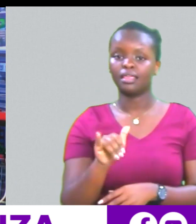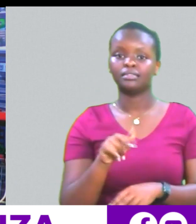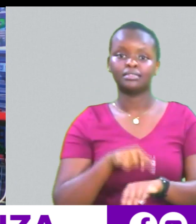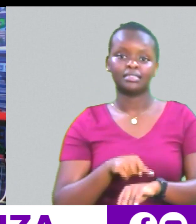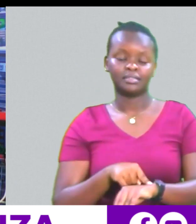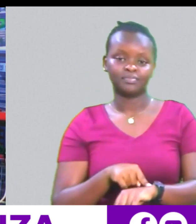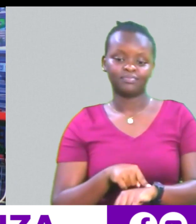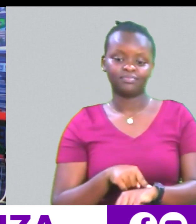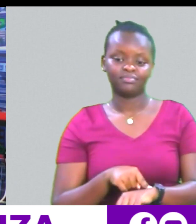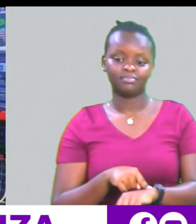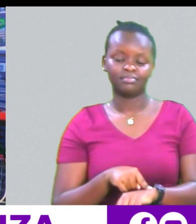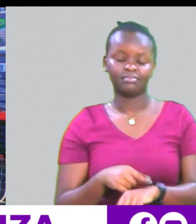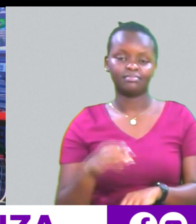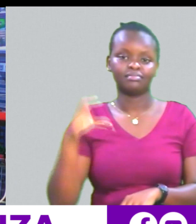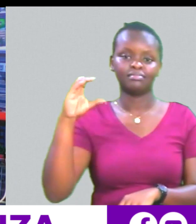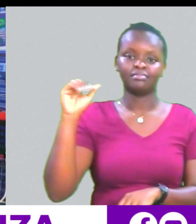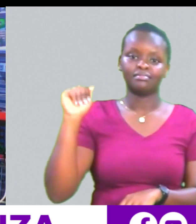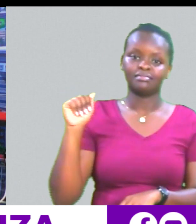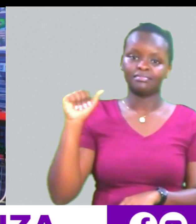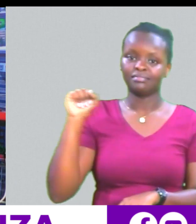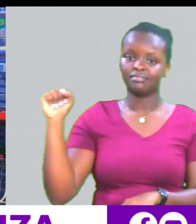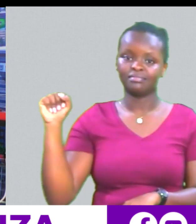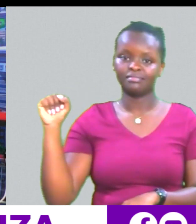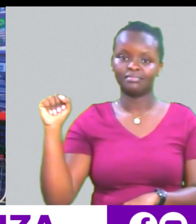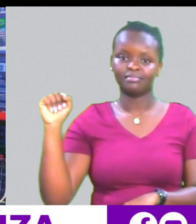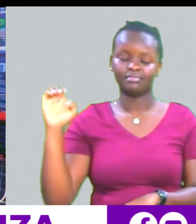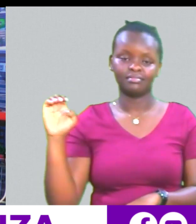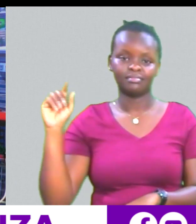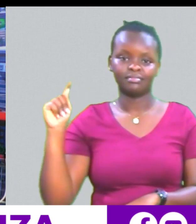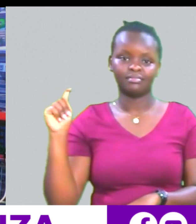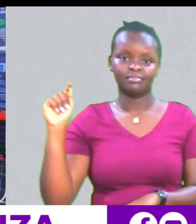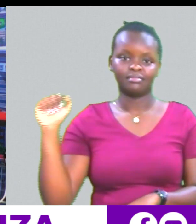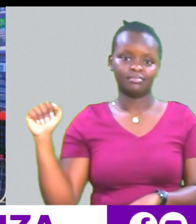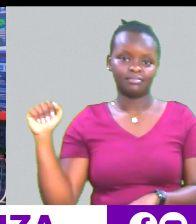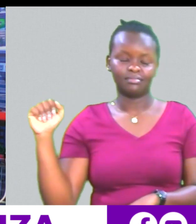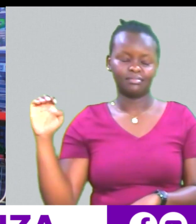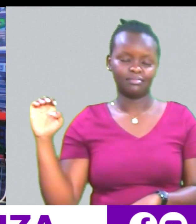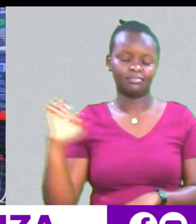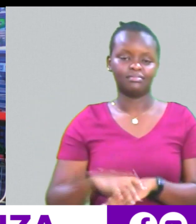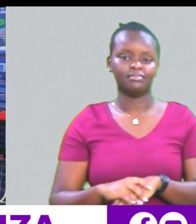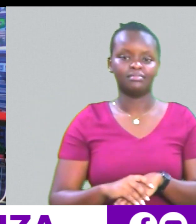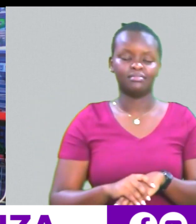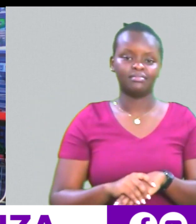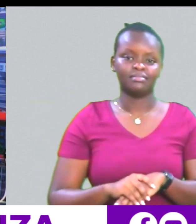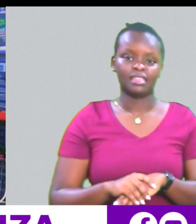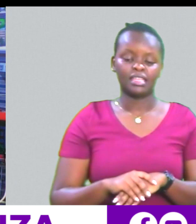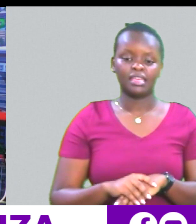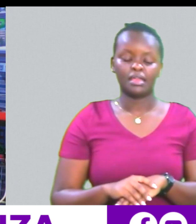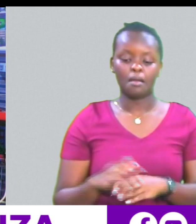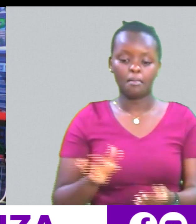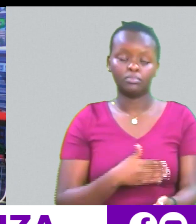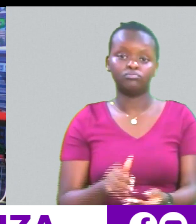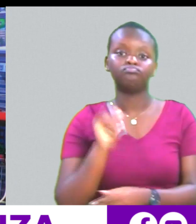cassette So, gudangu na ile radio Kuna radio Kuna likuwa nga unaka Cassette mbili This is the music